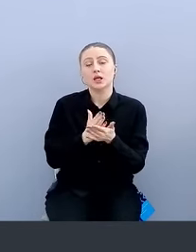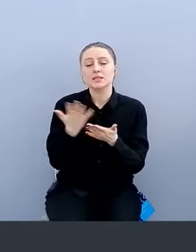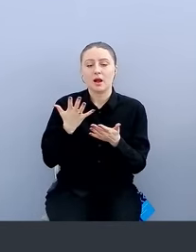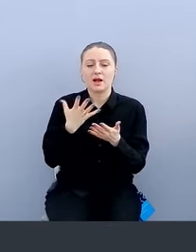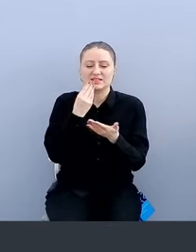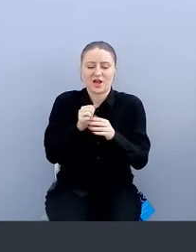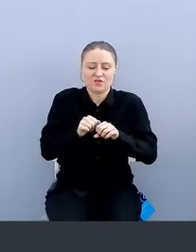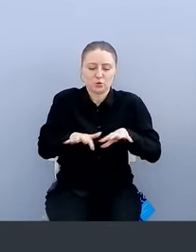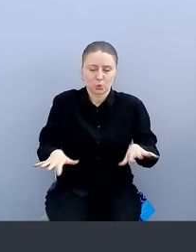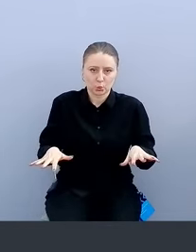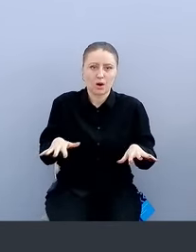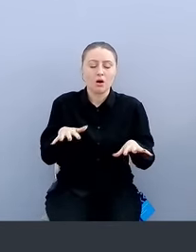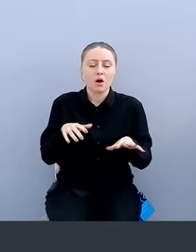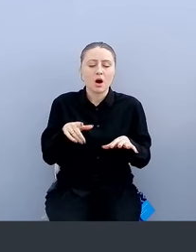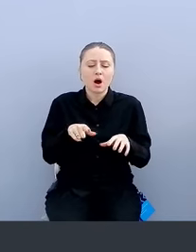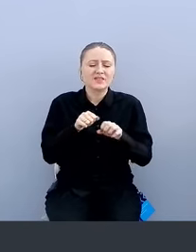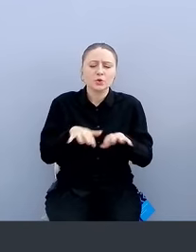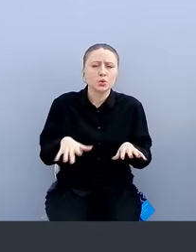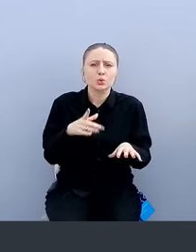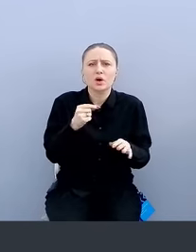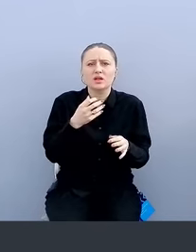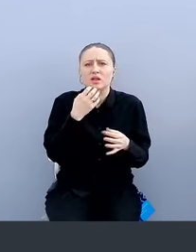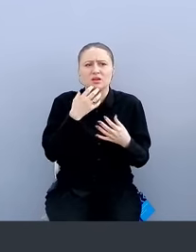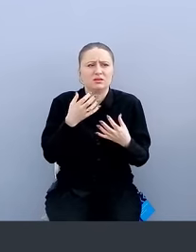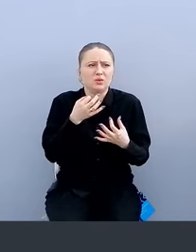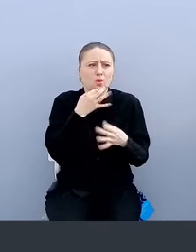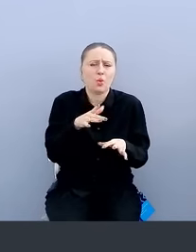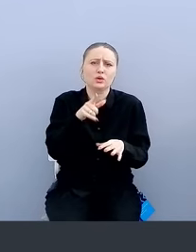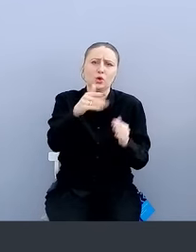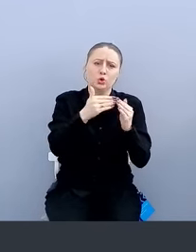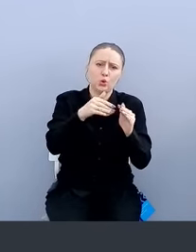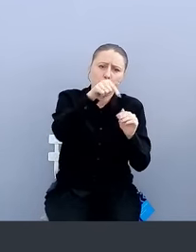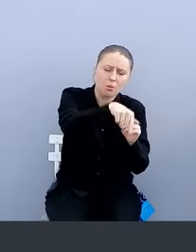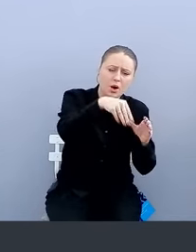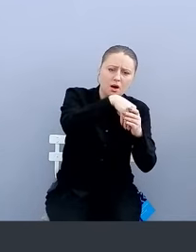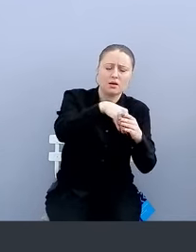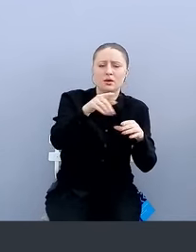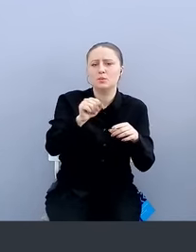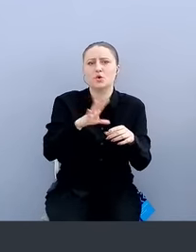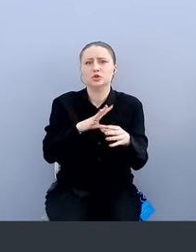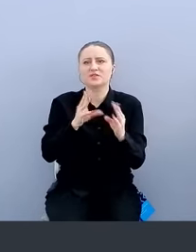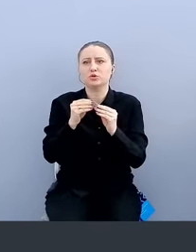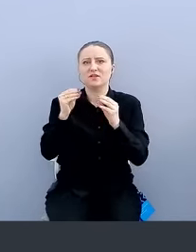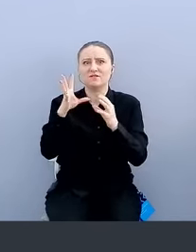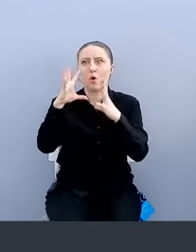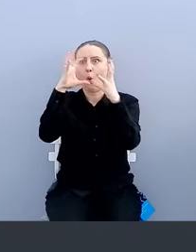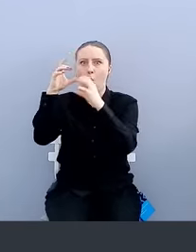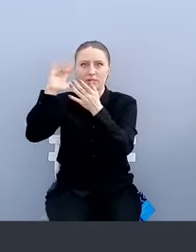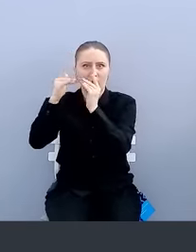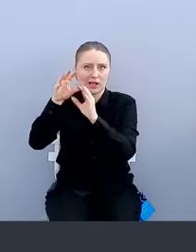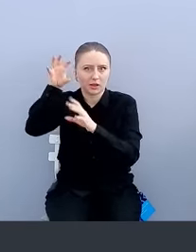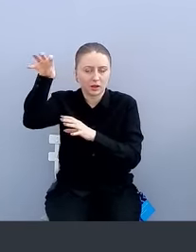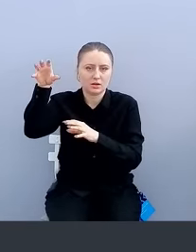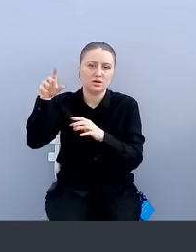инфраструктура. Она может расположиться где угодно. Он прем, где-то у вас дома, я не знаю, может вообще в облаке в Хедсенере у вас